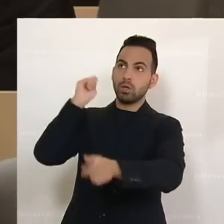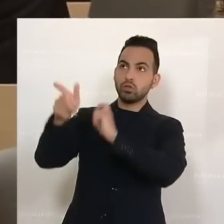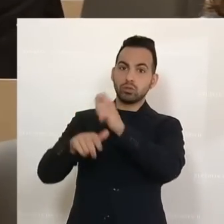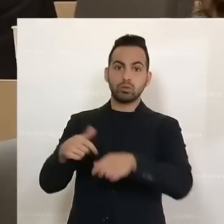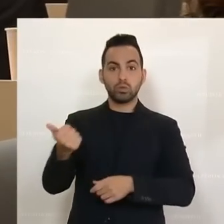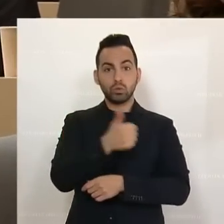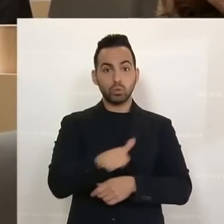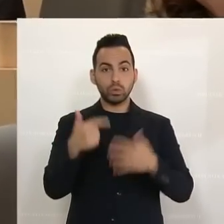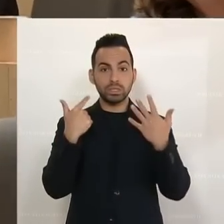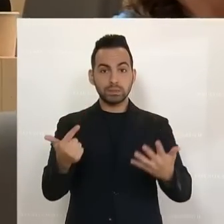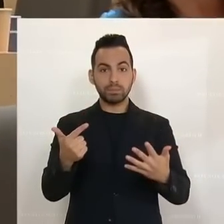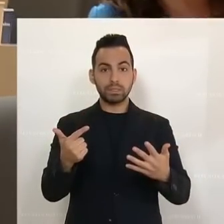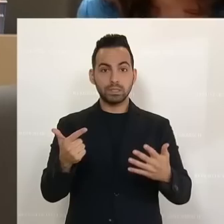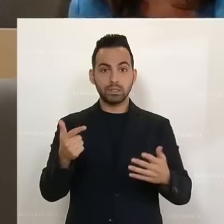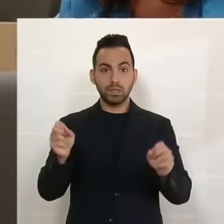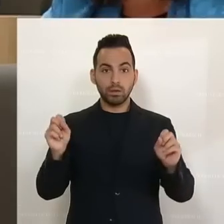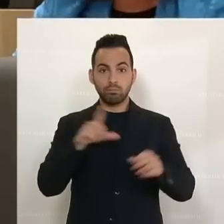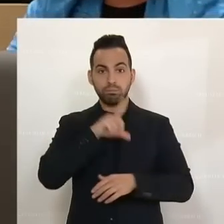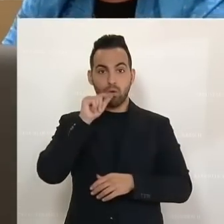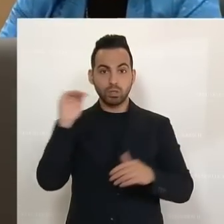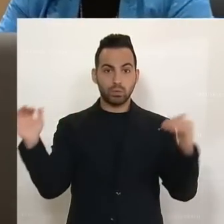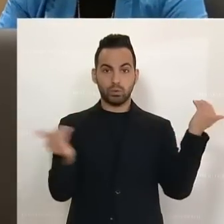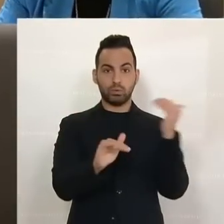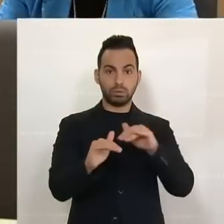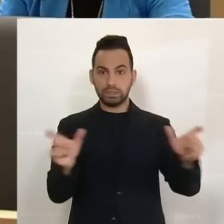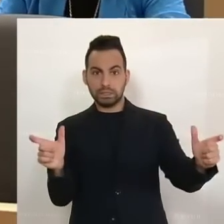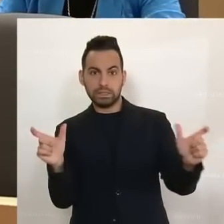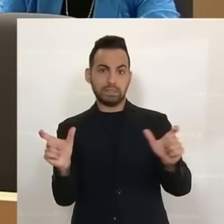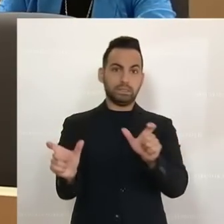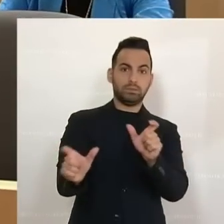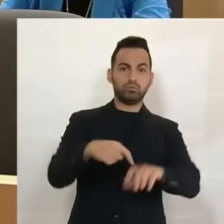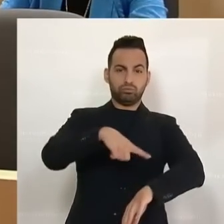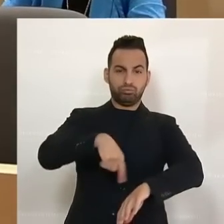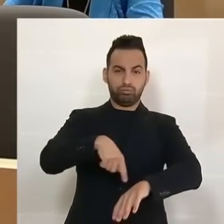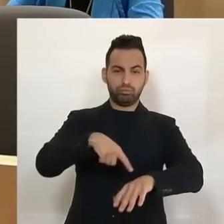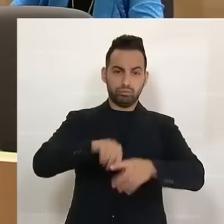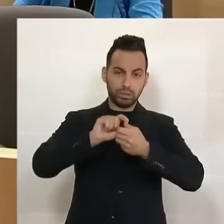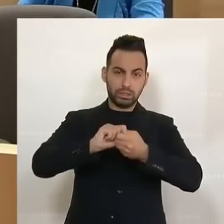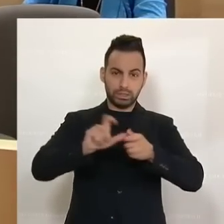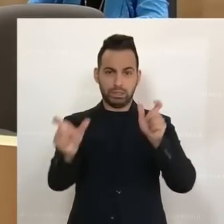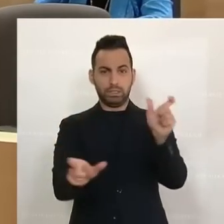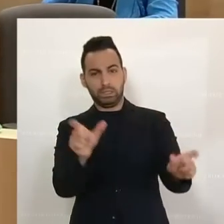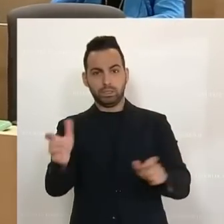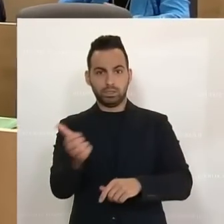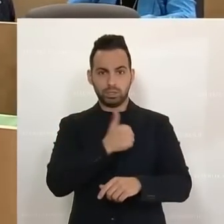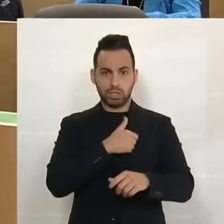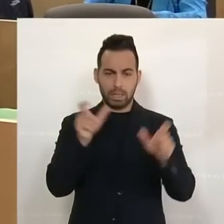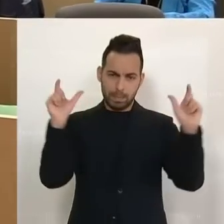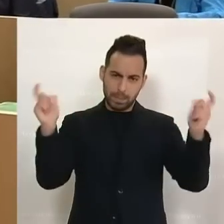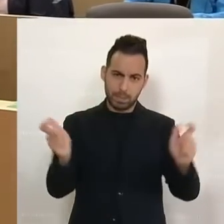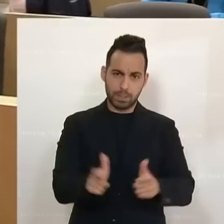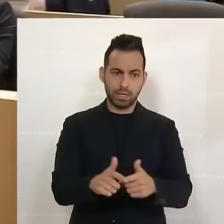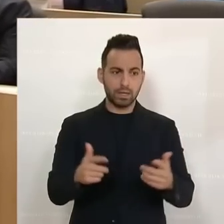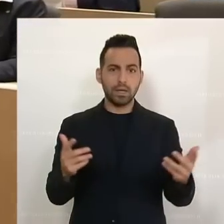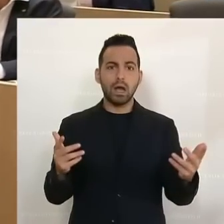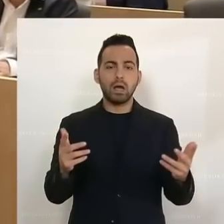Einsatzkräfte wurden aufgeboten, damit man das irgendwie nach stundenlangen Randalen unter